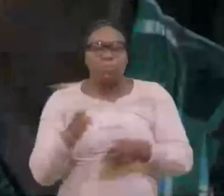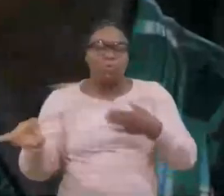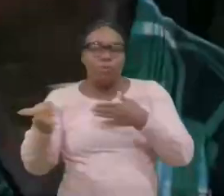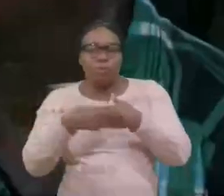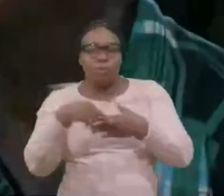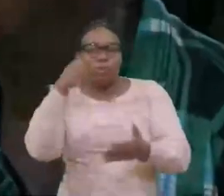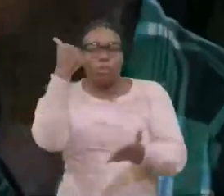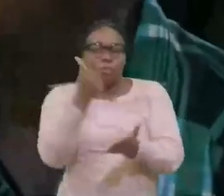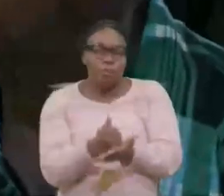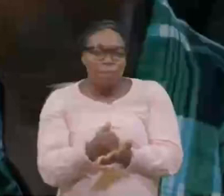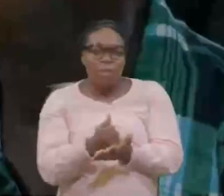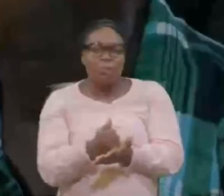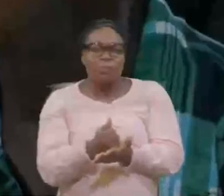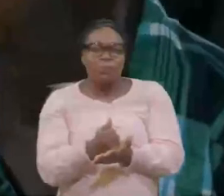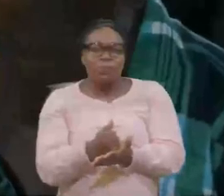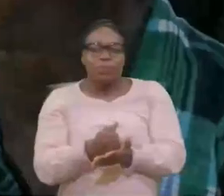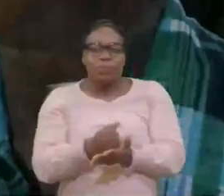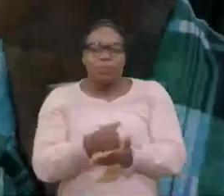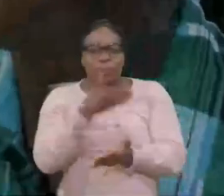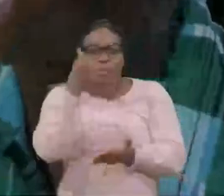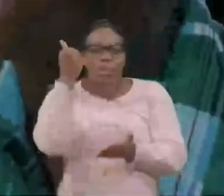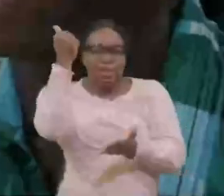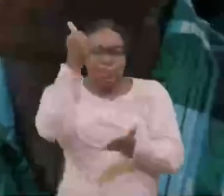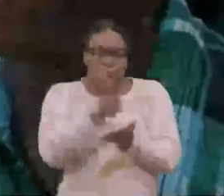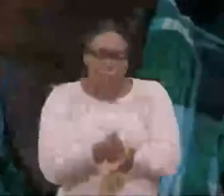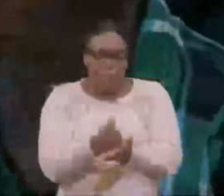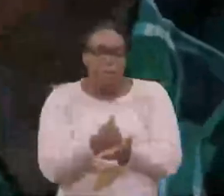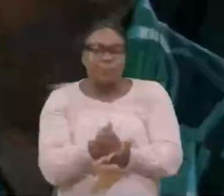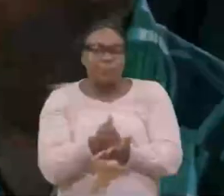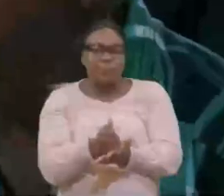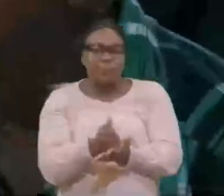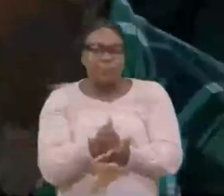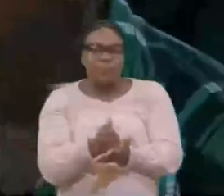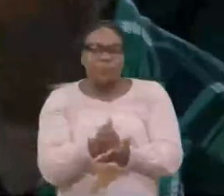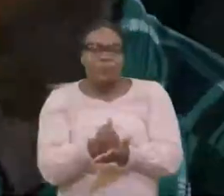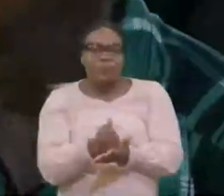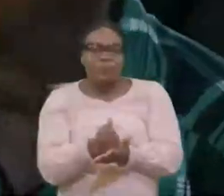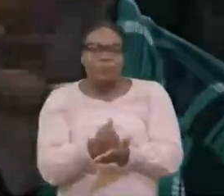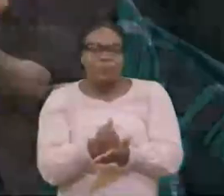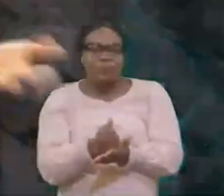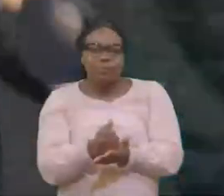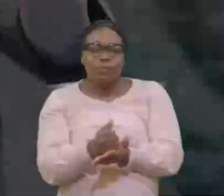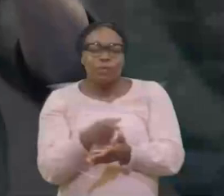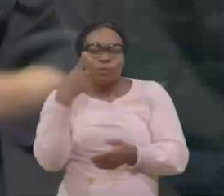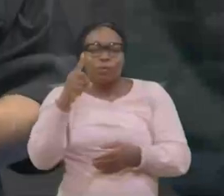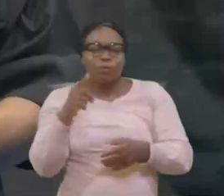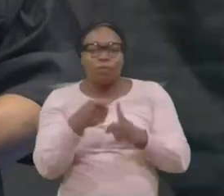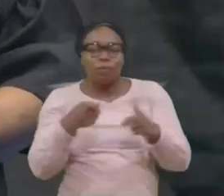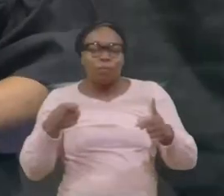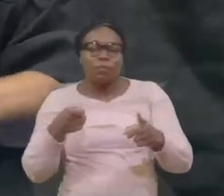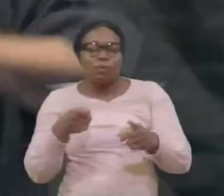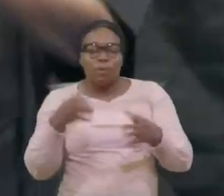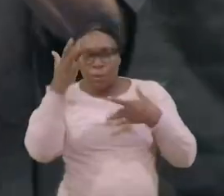votre amène meurt de la maladie à la santé